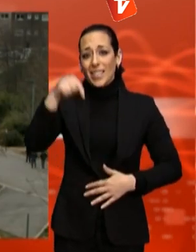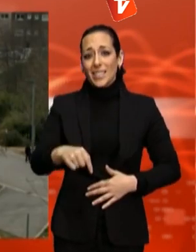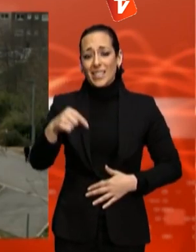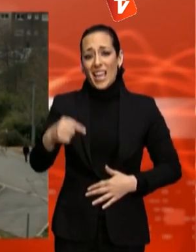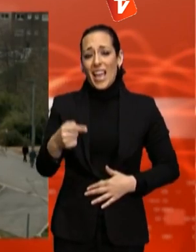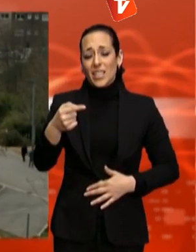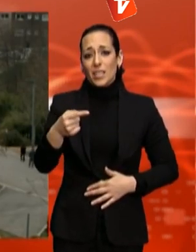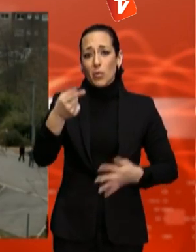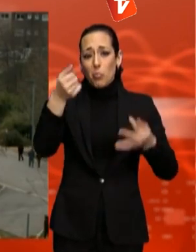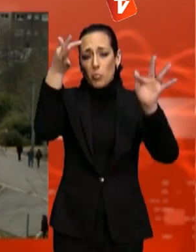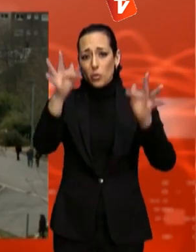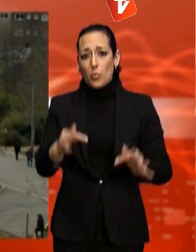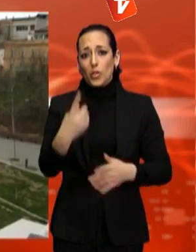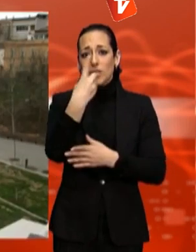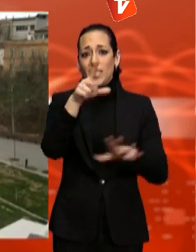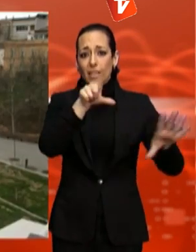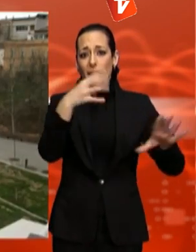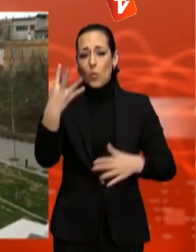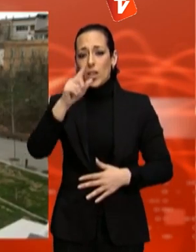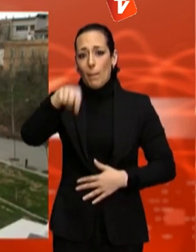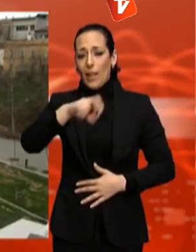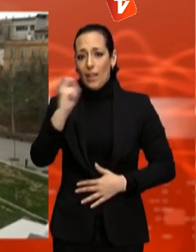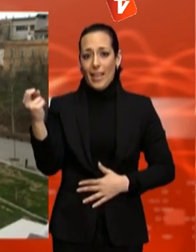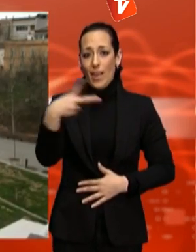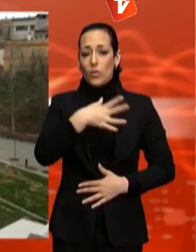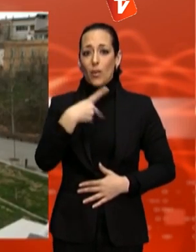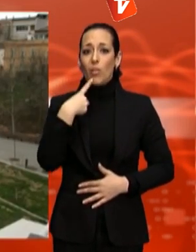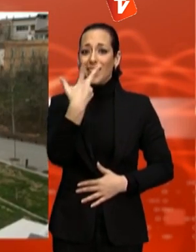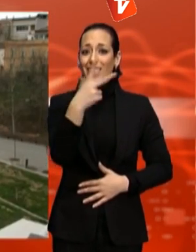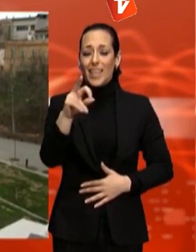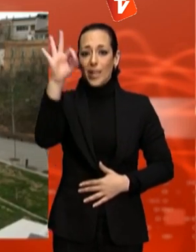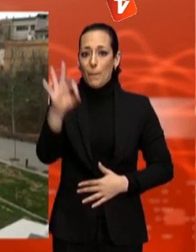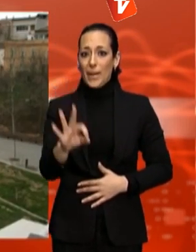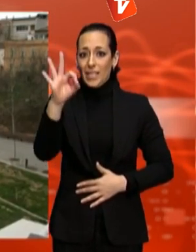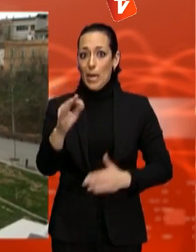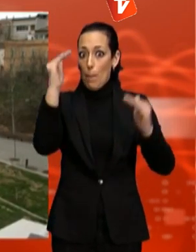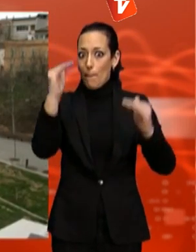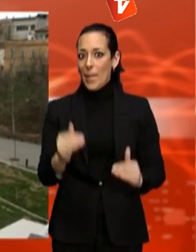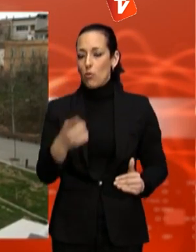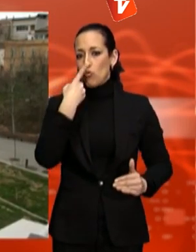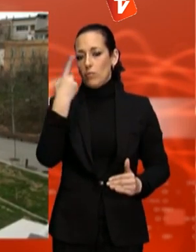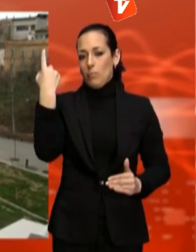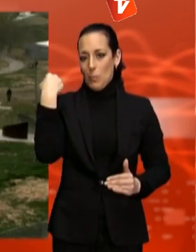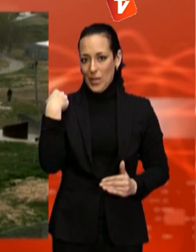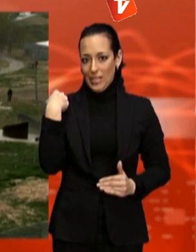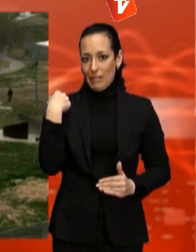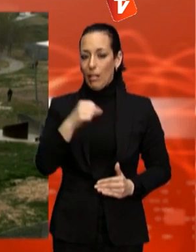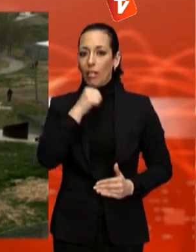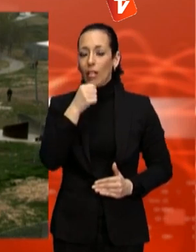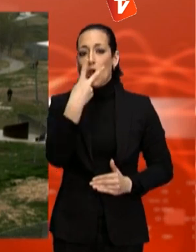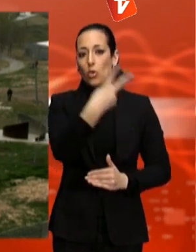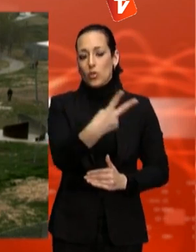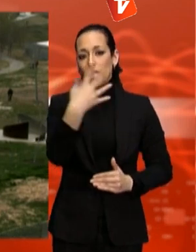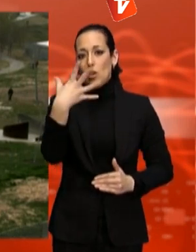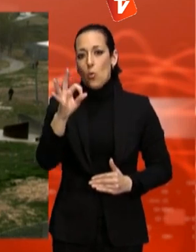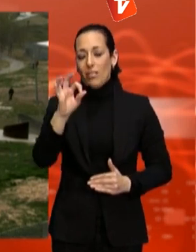costi 174.000 euros, un 30% menys que el 2012 quan gairebé arribava als 253.000 euros.